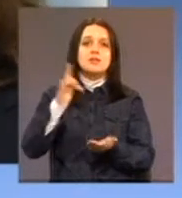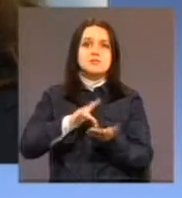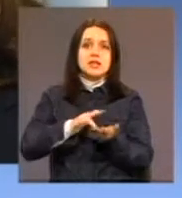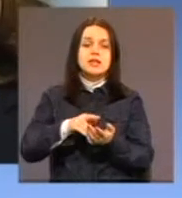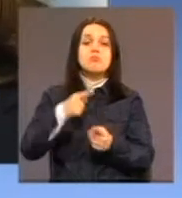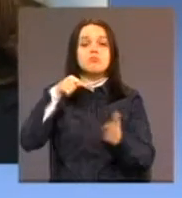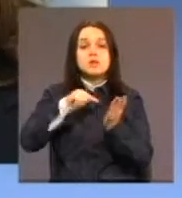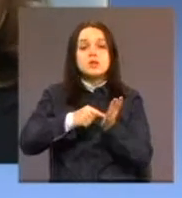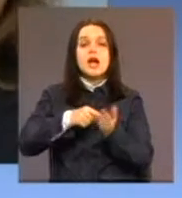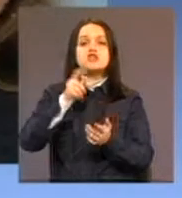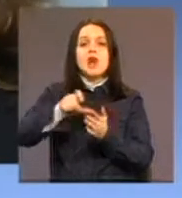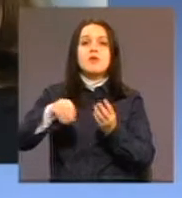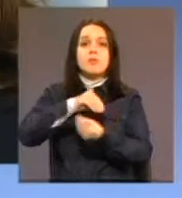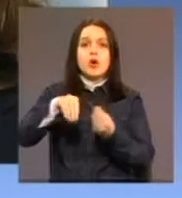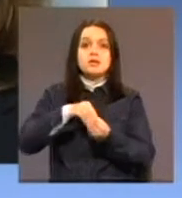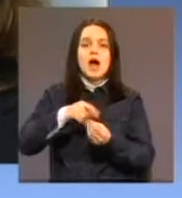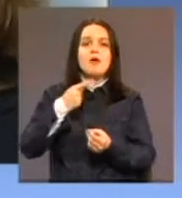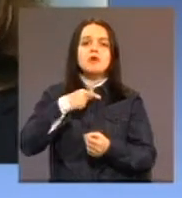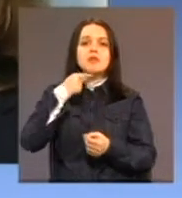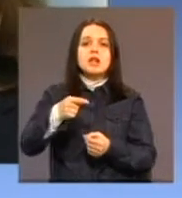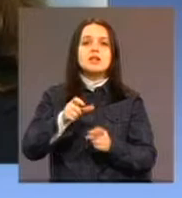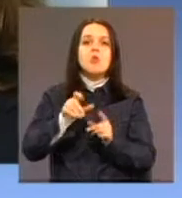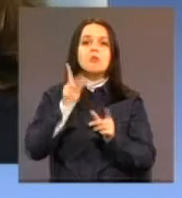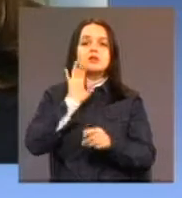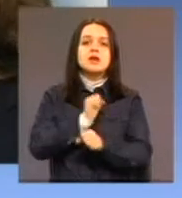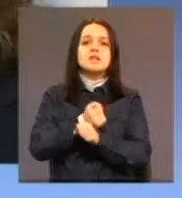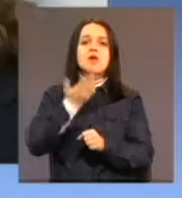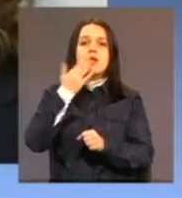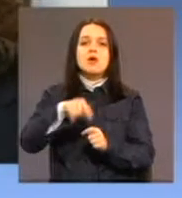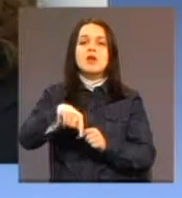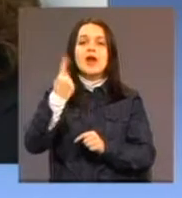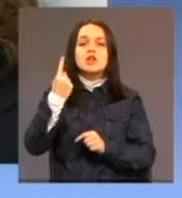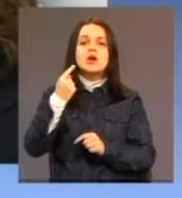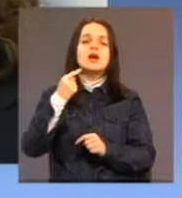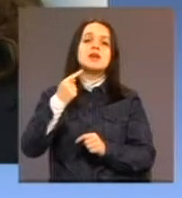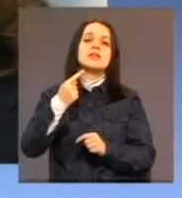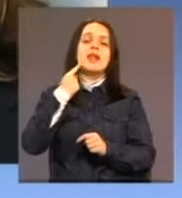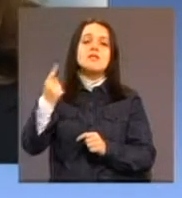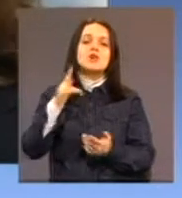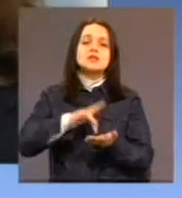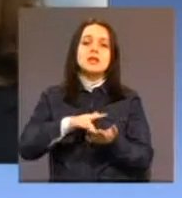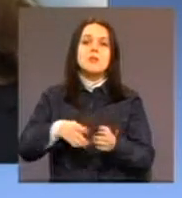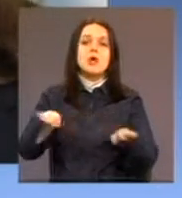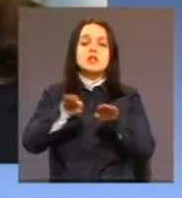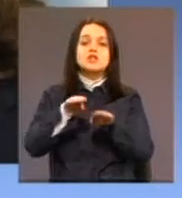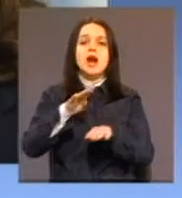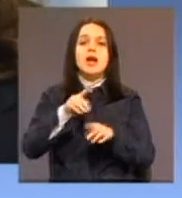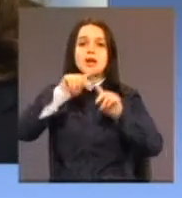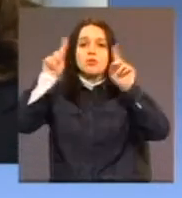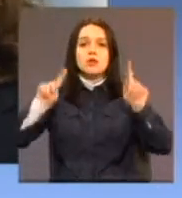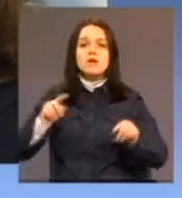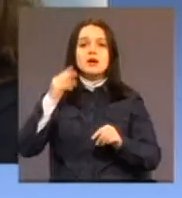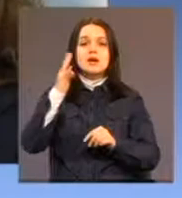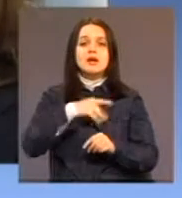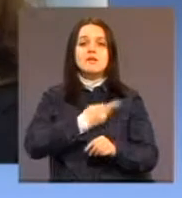nažalost, da u Bosni i Hercegovini nijemamo niti jednog dnevnog centra, poredići sa Republikom Hrvatskom koja je prije 20 godina